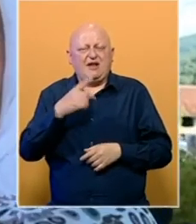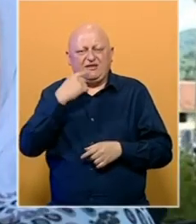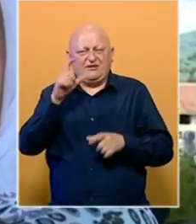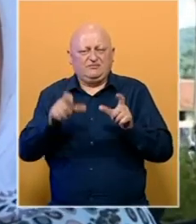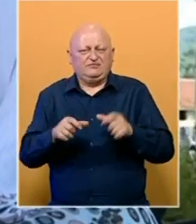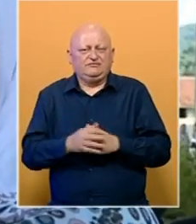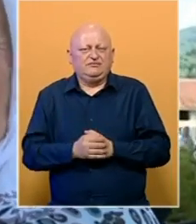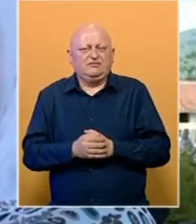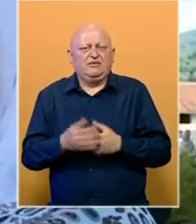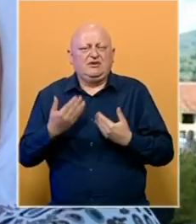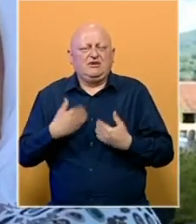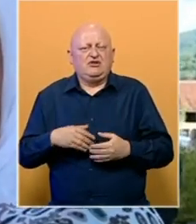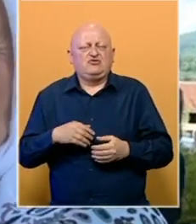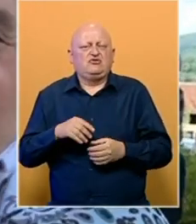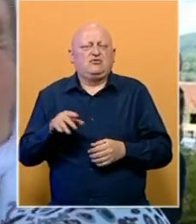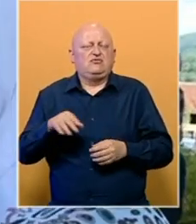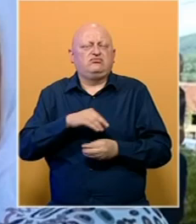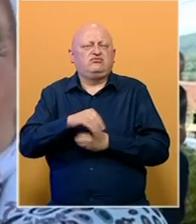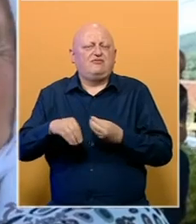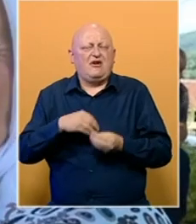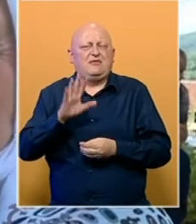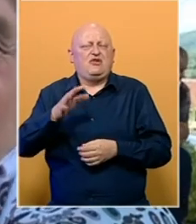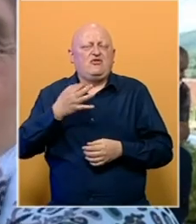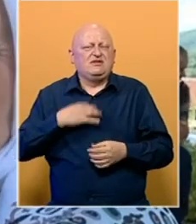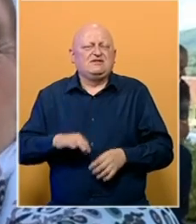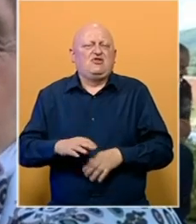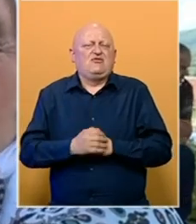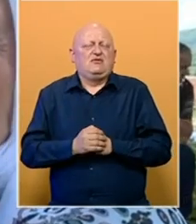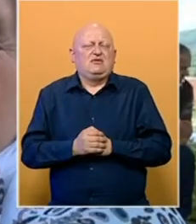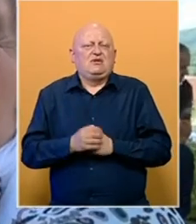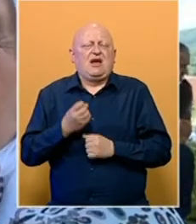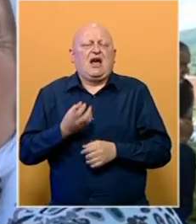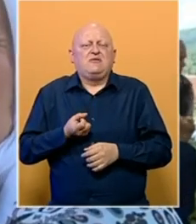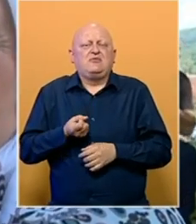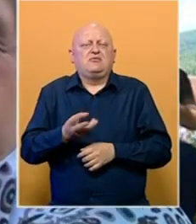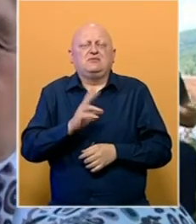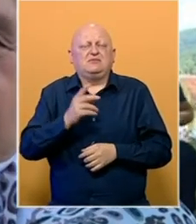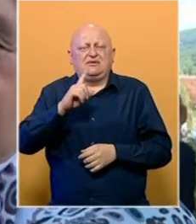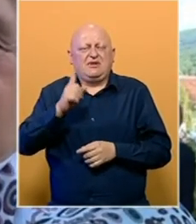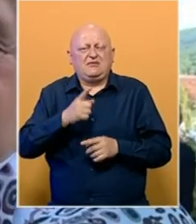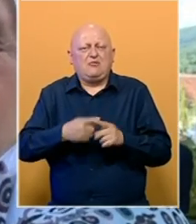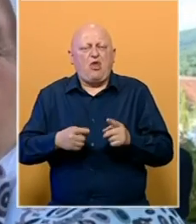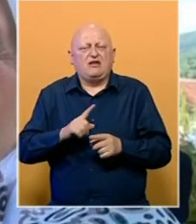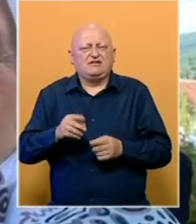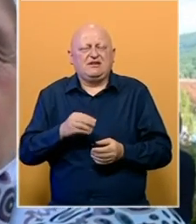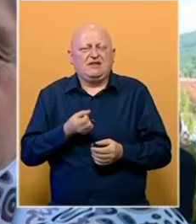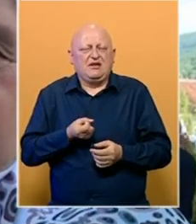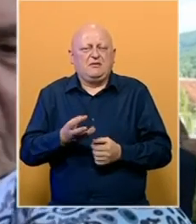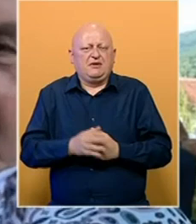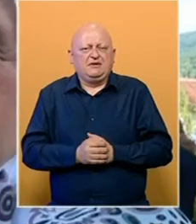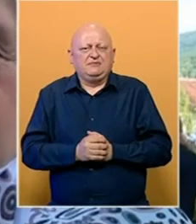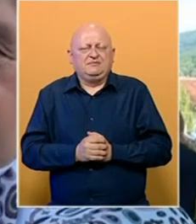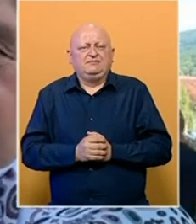Izgubila stričevića, ne znam nikoliko, njihovi sinova. Kad bi brojala, možda ne bi za polosahate nagrojala.